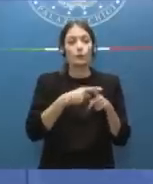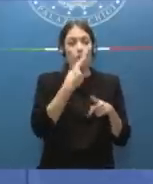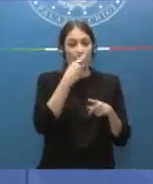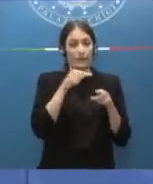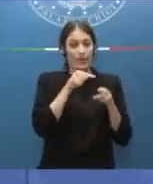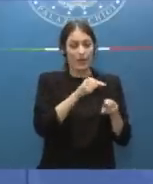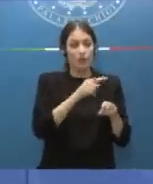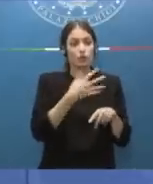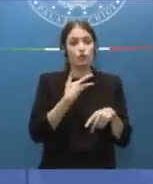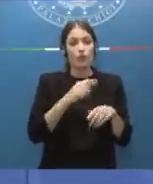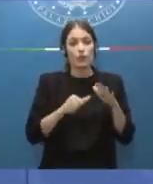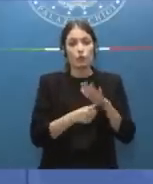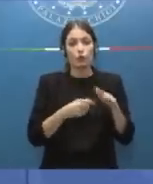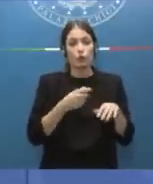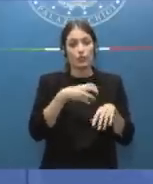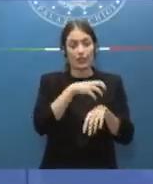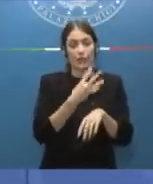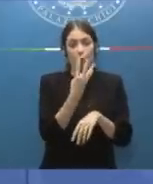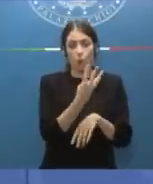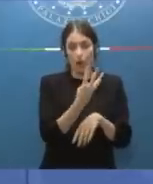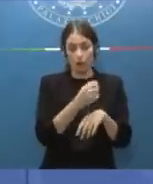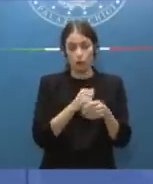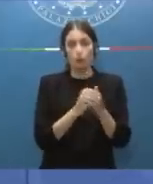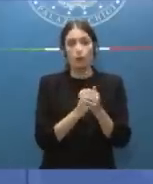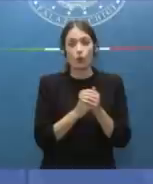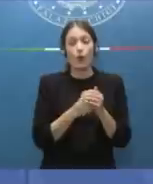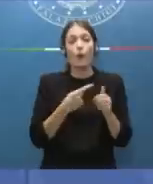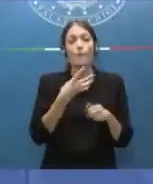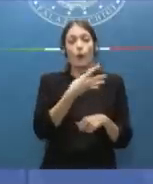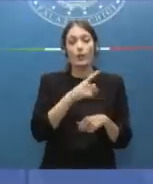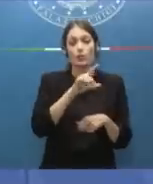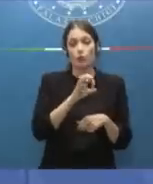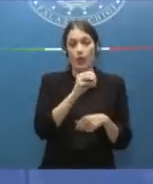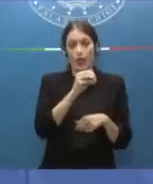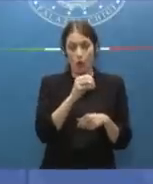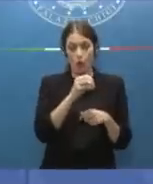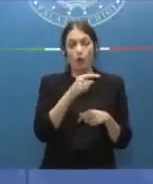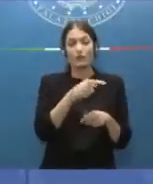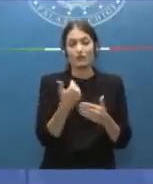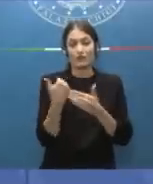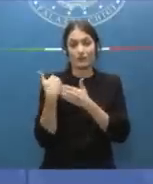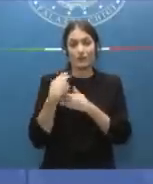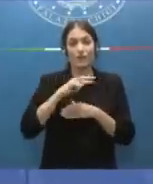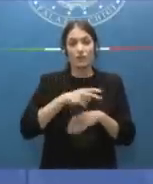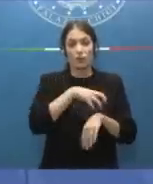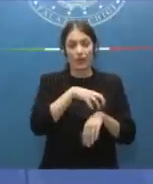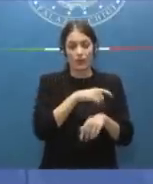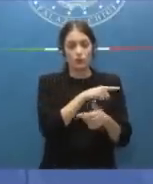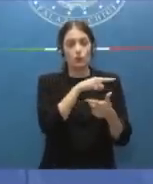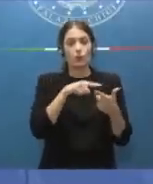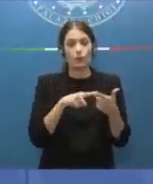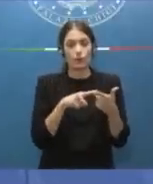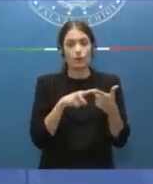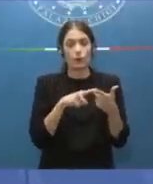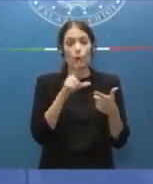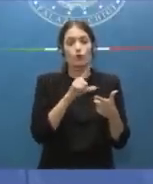quattro sottosegretari, che sono Maurizio Leo, il quale assumerà le funzioni viceministro, Lucia